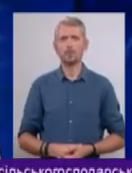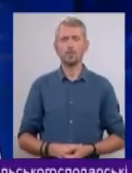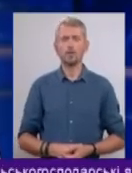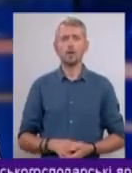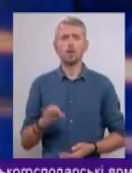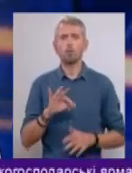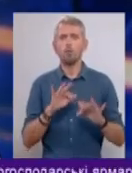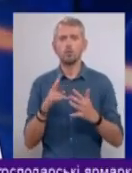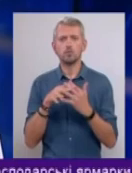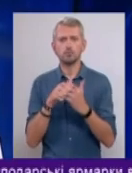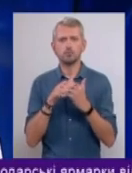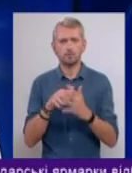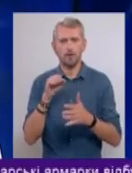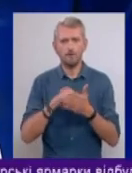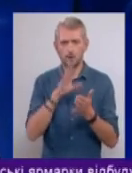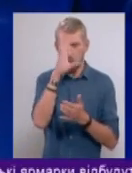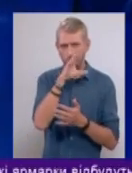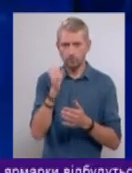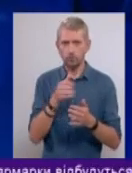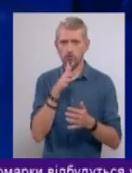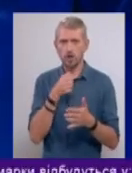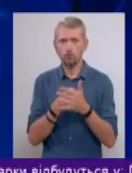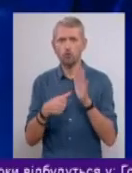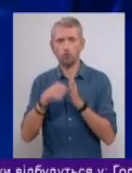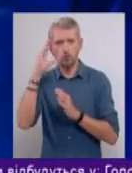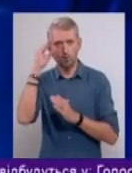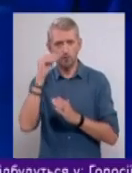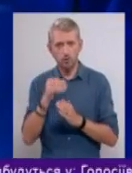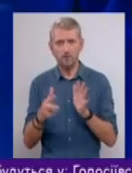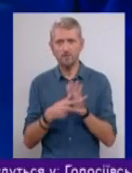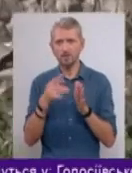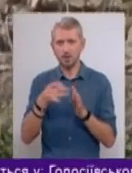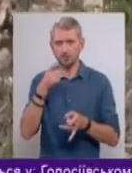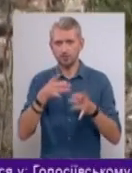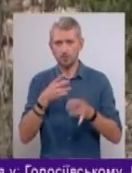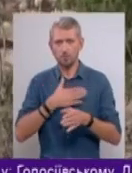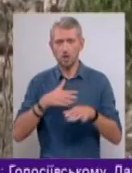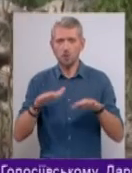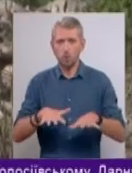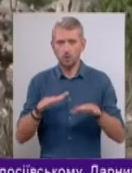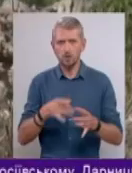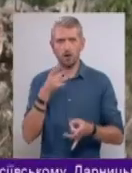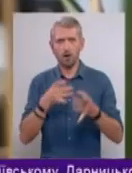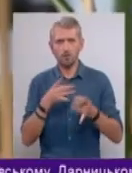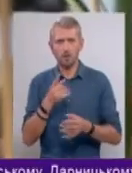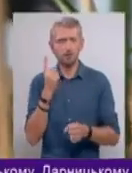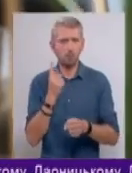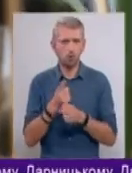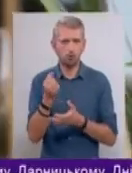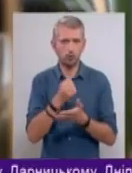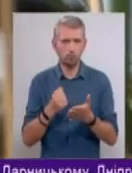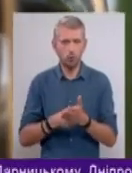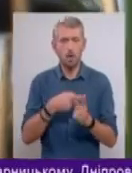До подій на передовій від опівночі на час до шостої вечора окупанти вісім разів відкривали вогонь по наших позиціях, гатили з обороненою